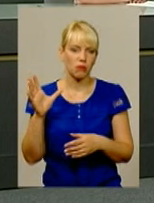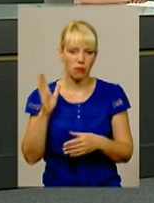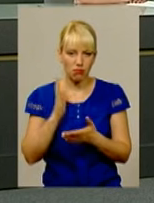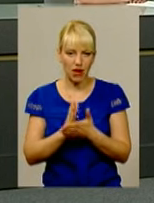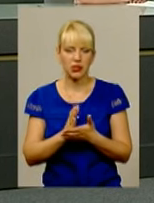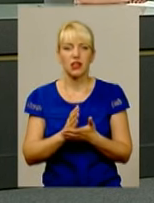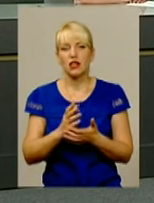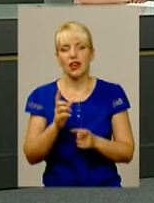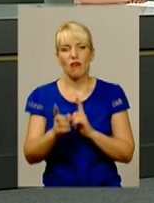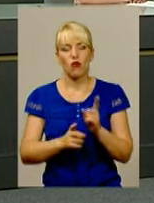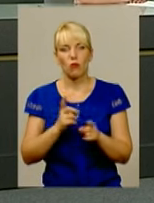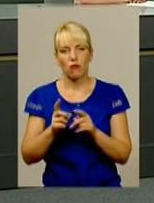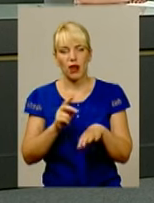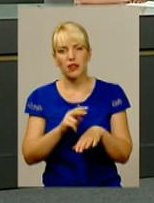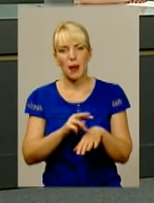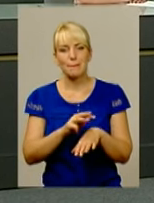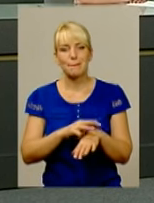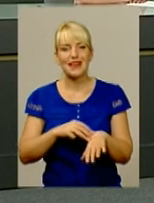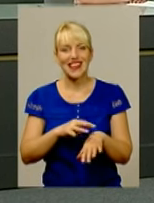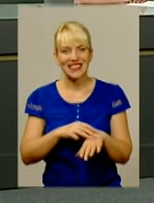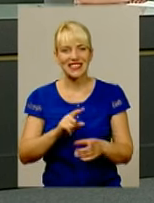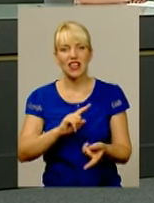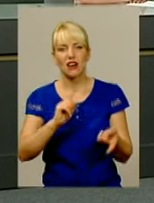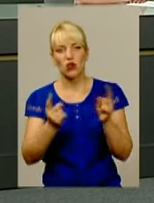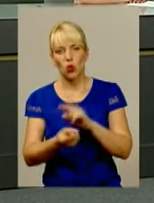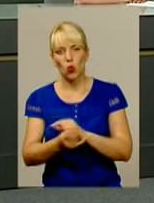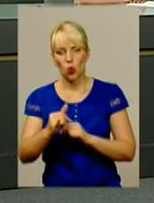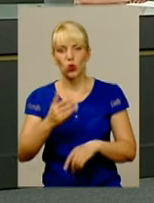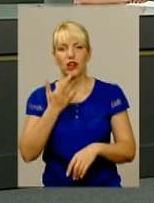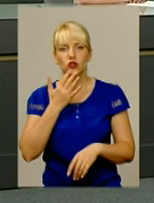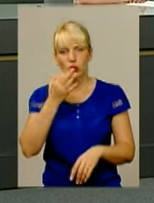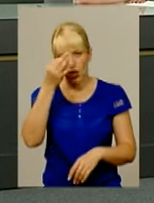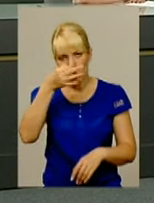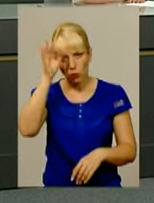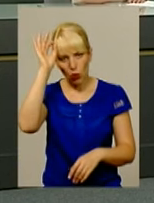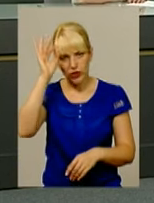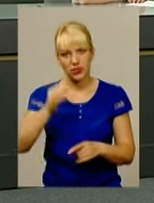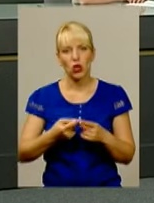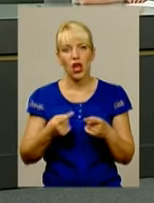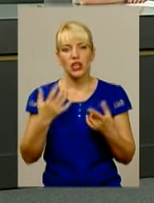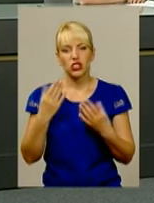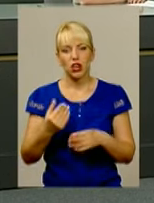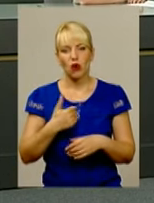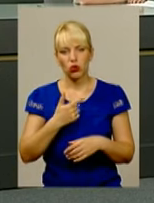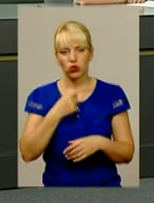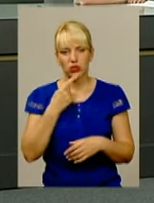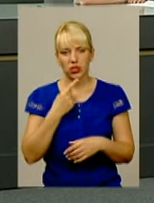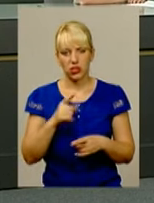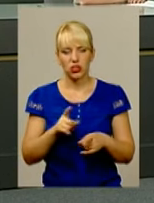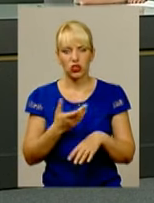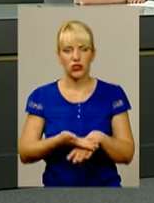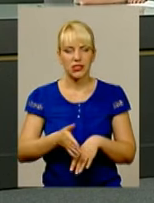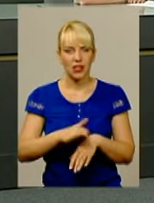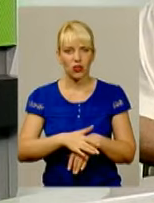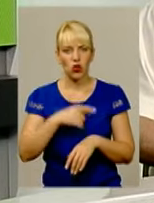міліції, національну поліцію України. Ще можу сказати, що надзвичайно складно говорити